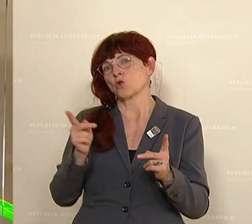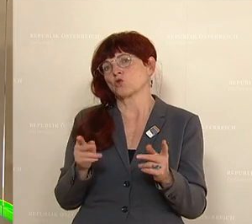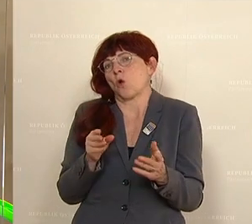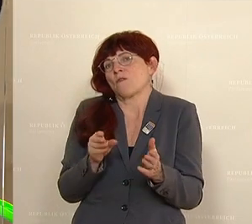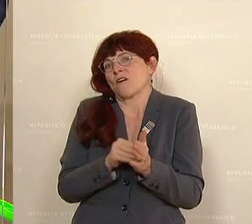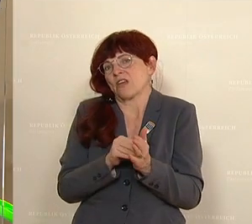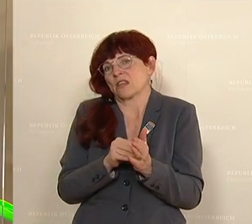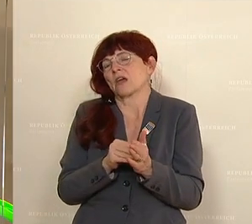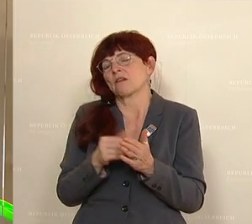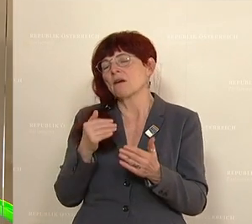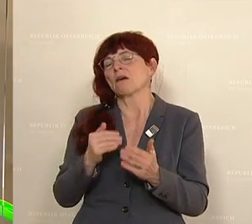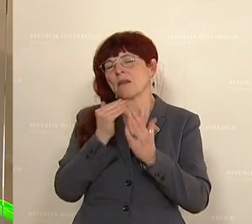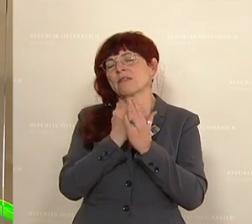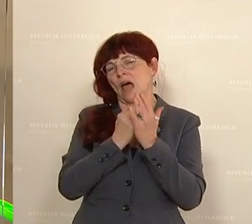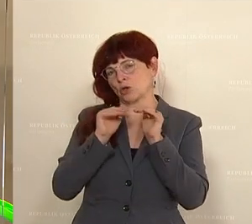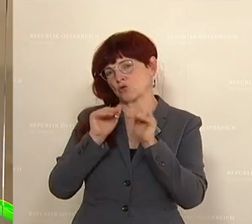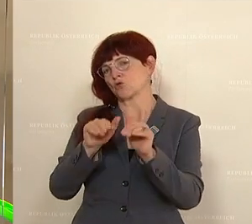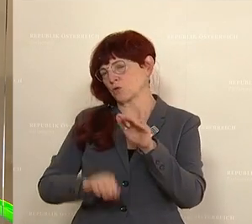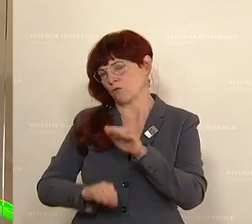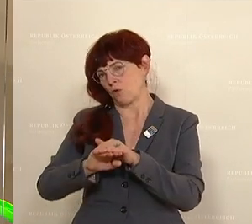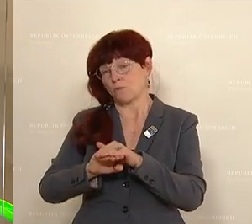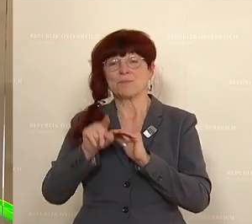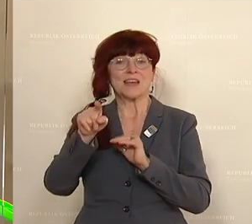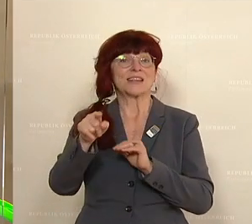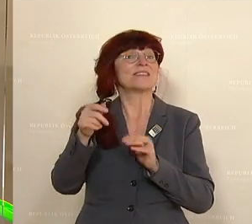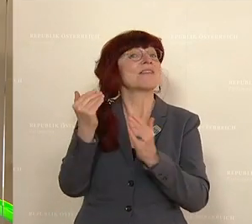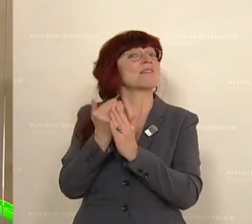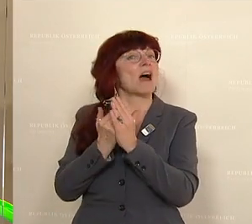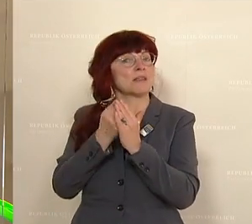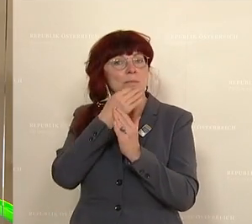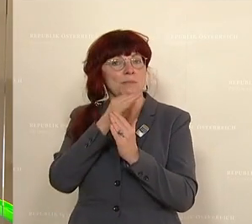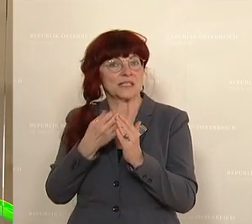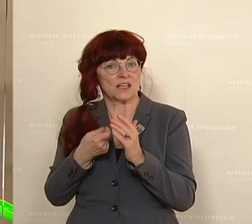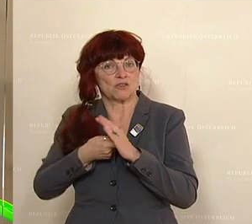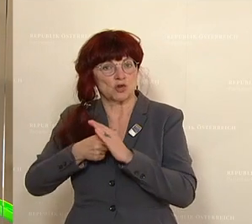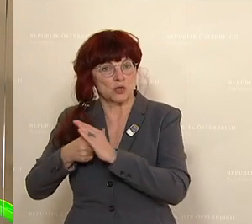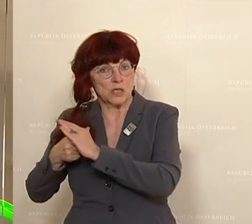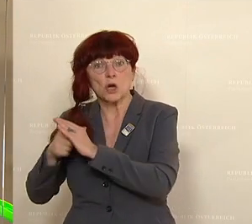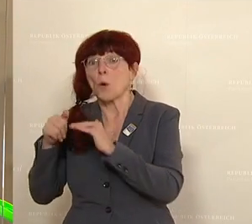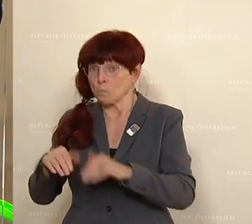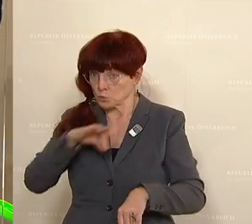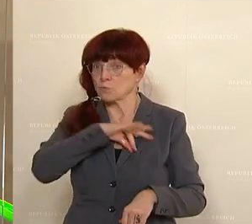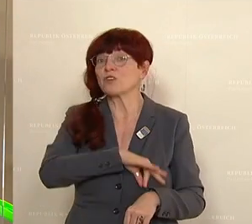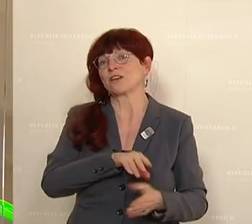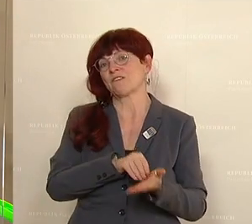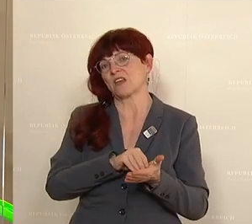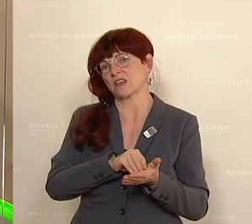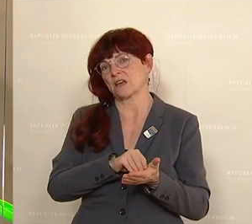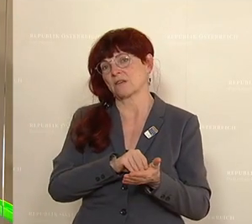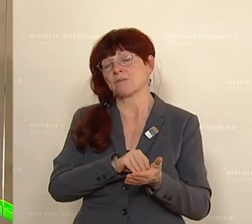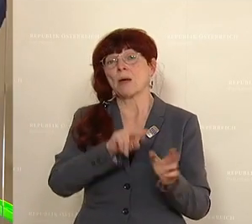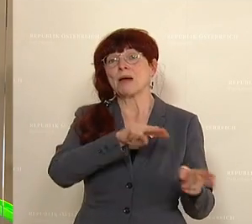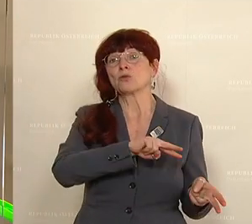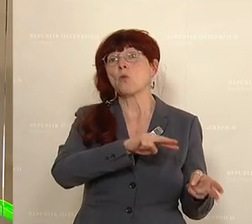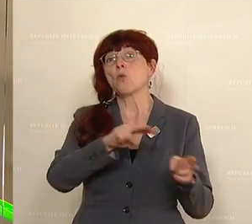besseren verschlüsselten Daten werden dann auch verpflichtend einzusetzen sein. Also der Übergang